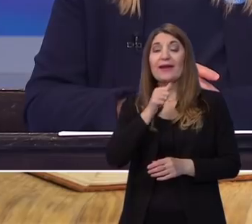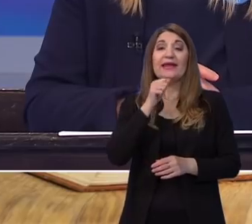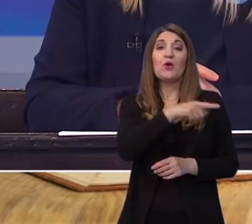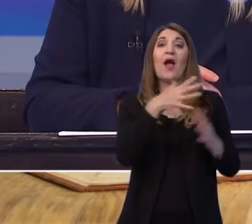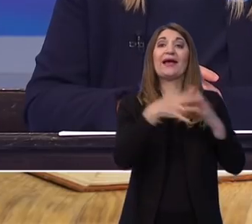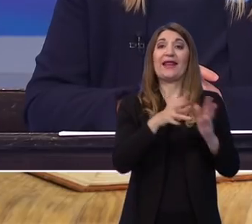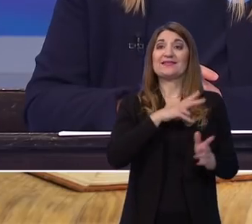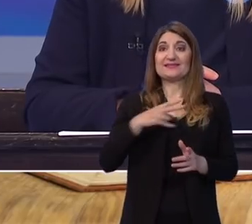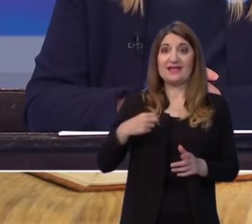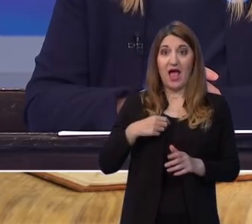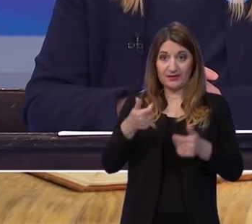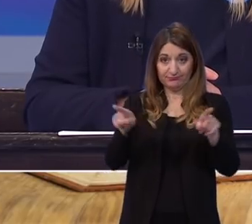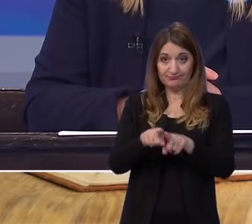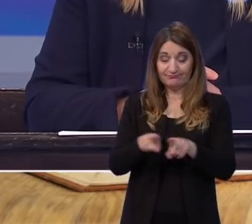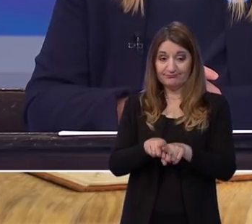i u gradu Zagrebu.